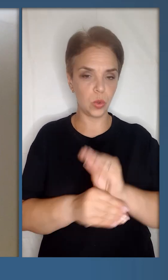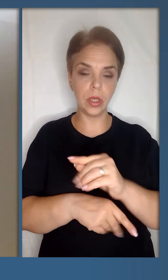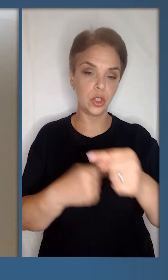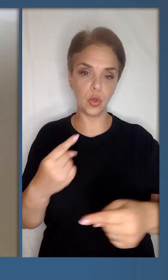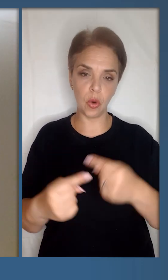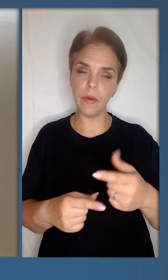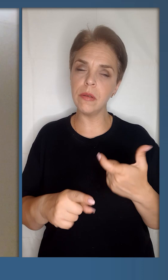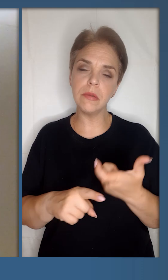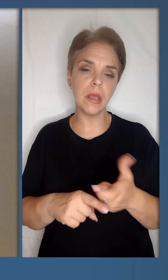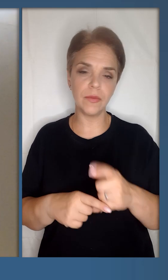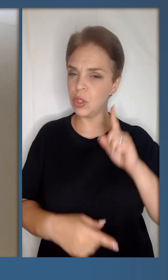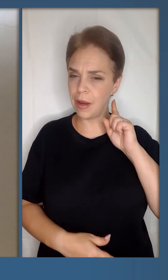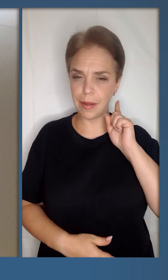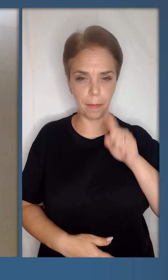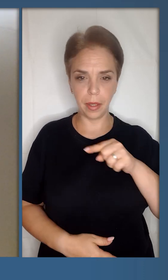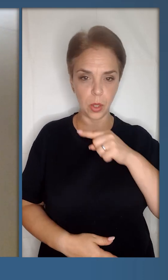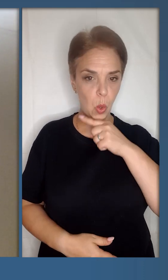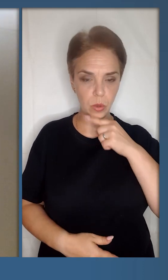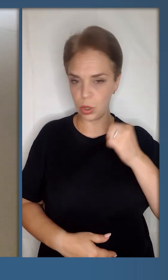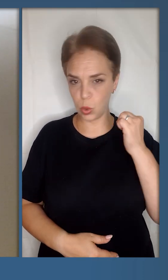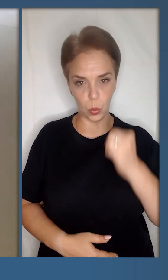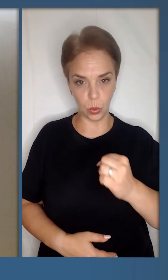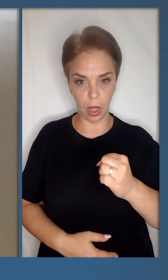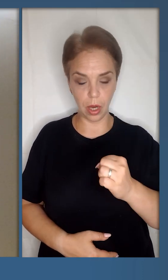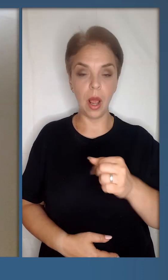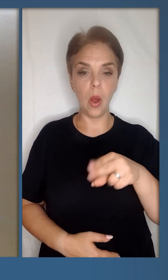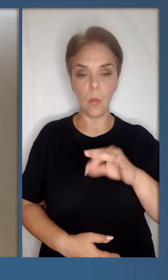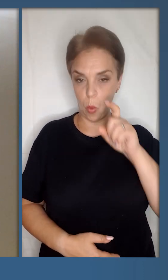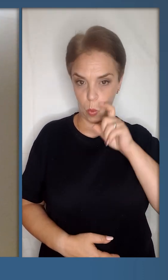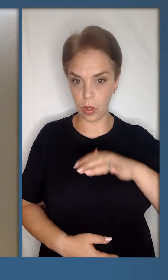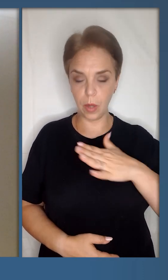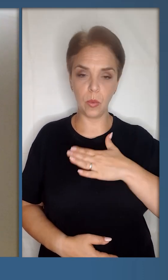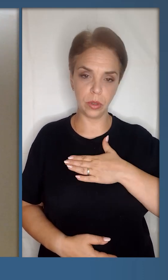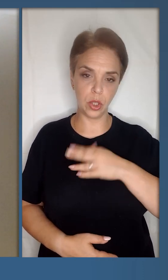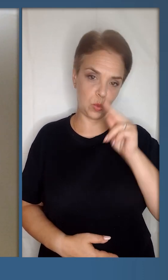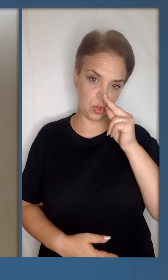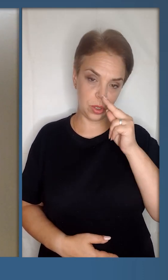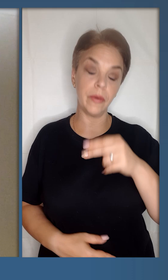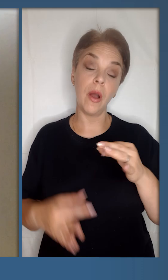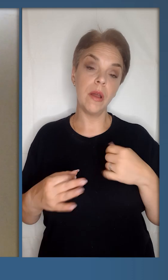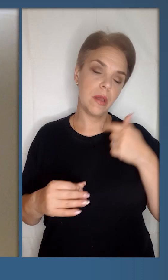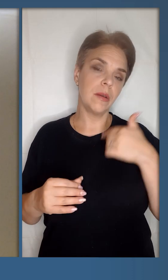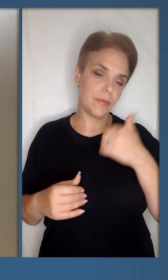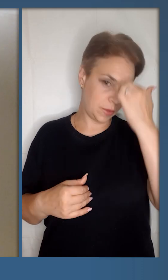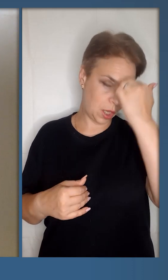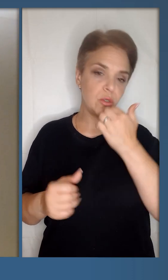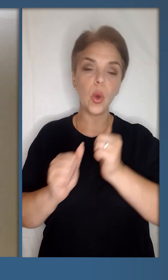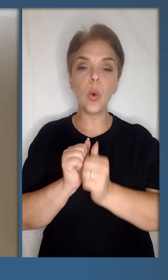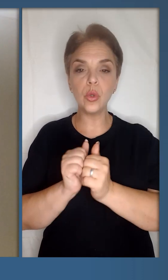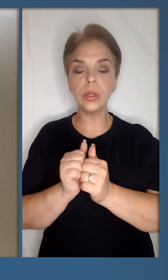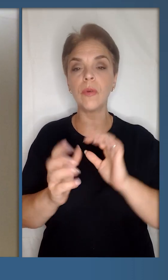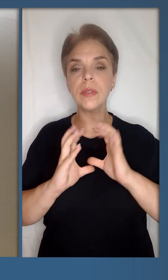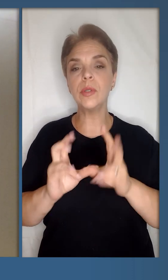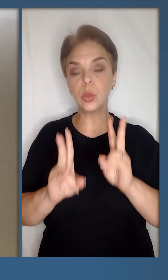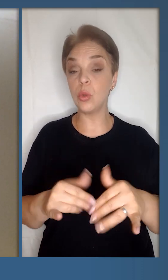черговий, надзвичайно підлий російський удар по Україні, по нашому Чернігові. Я вдячний кожному і